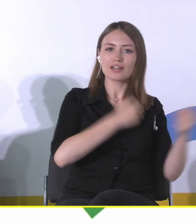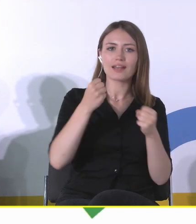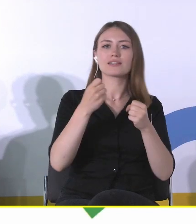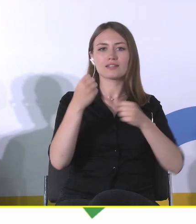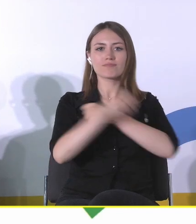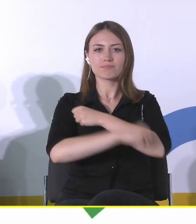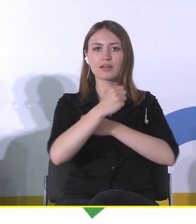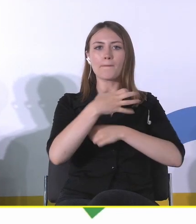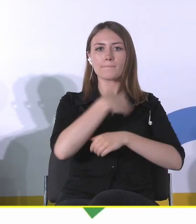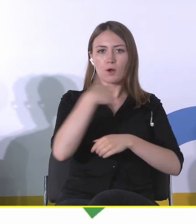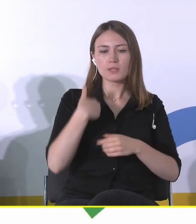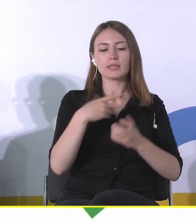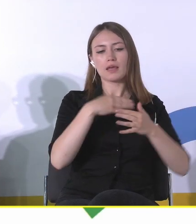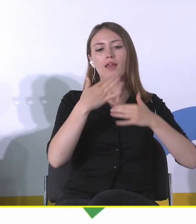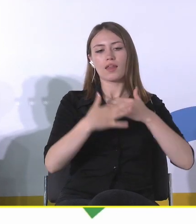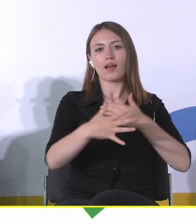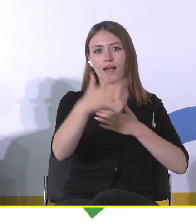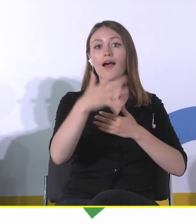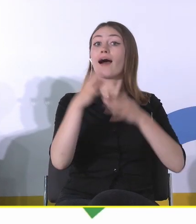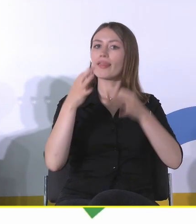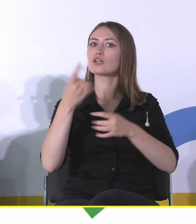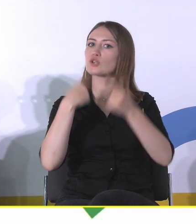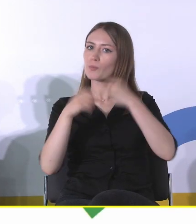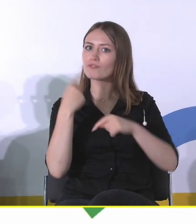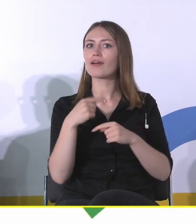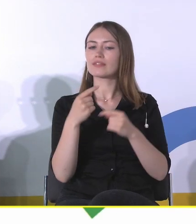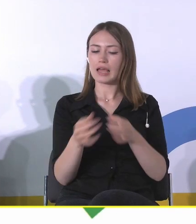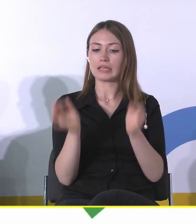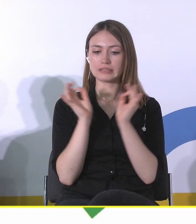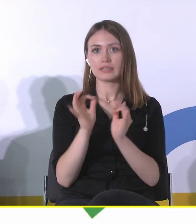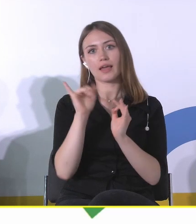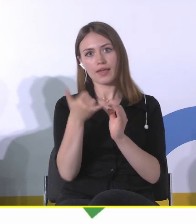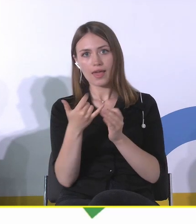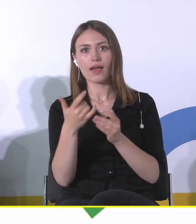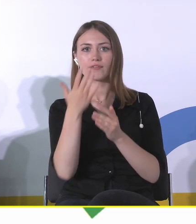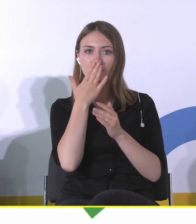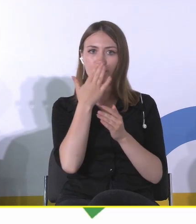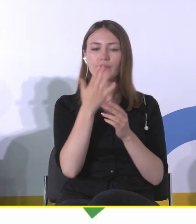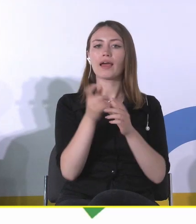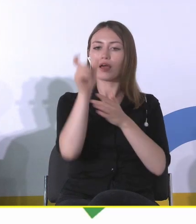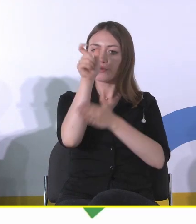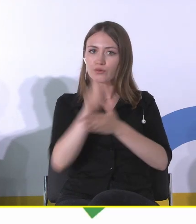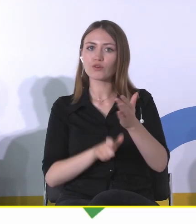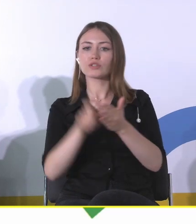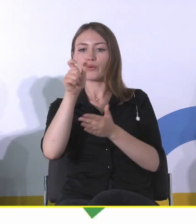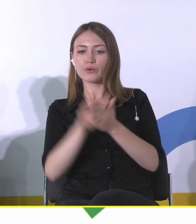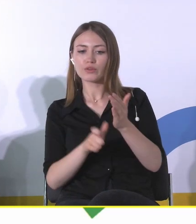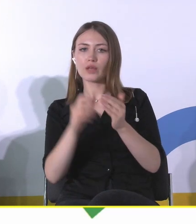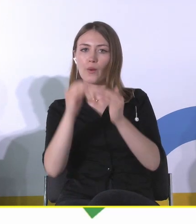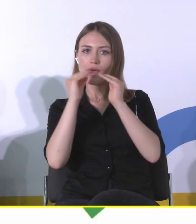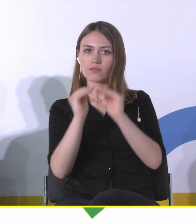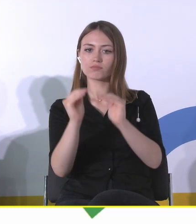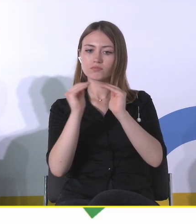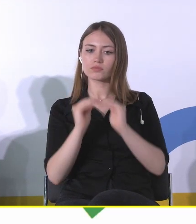I ona mówi o czasach dzisiejszych i cofa się w każdym rozdziale, czy w każdym, tak naprawdę, na każdej stronie, w każdym akapicie do wydarzenia